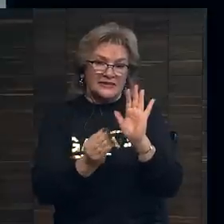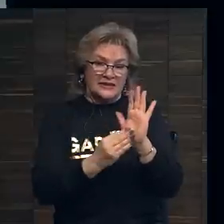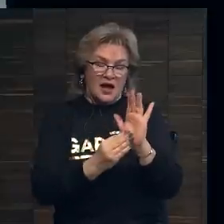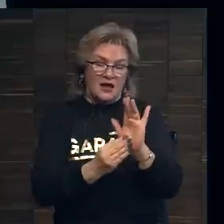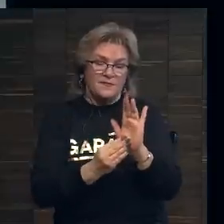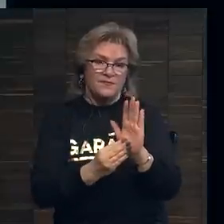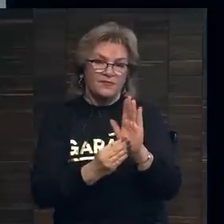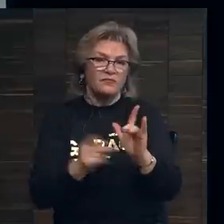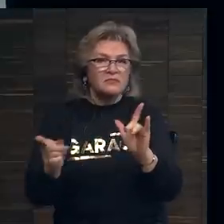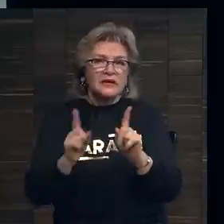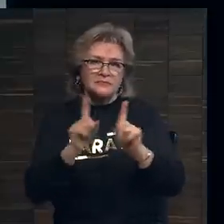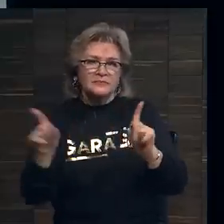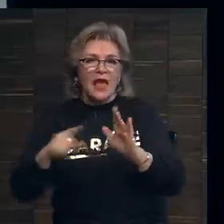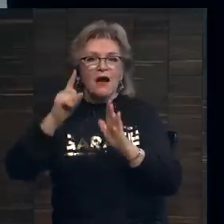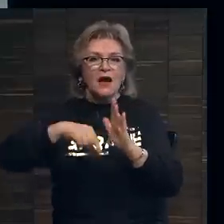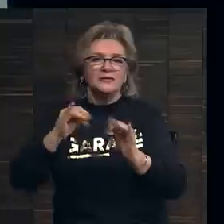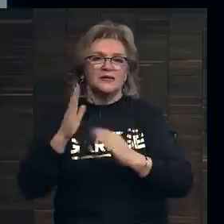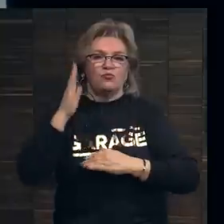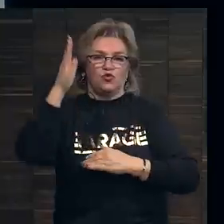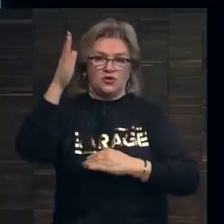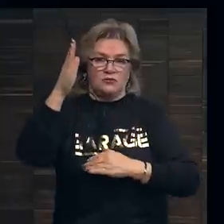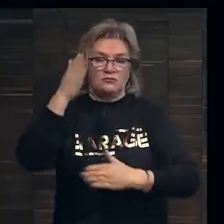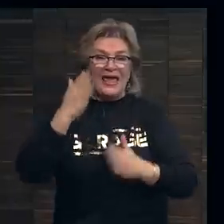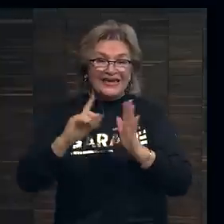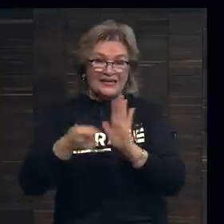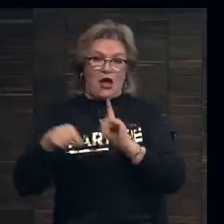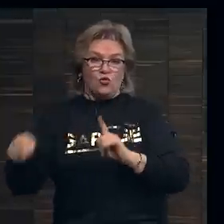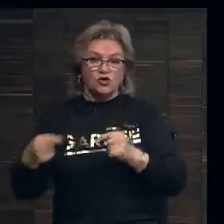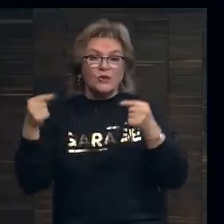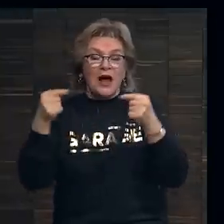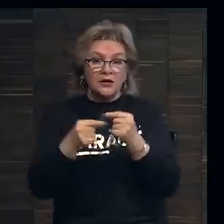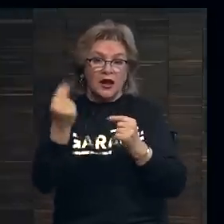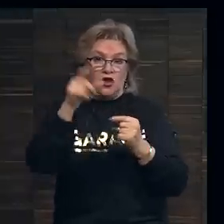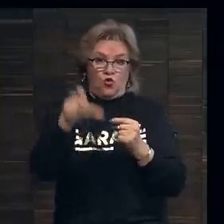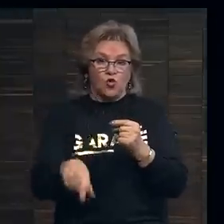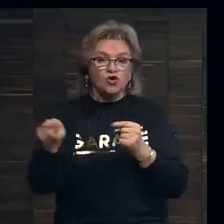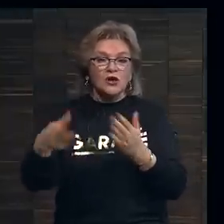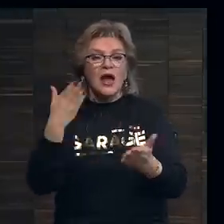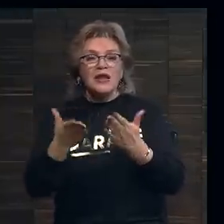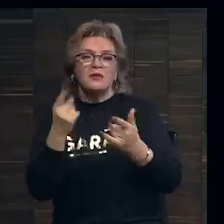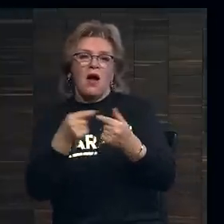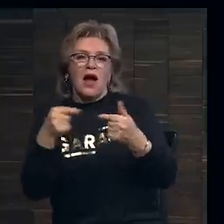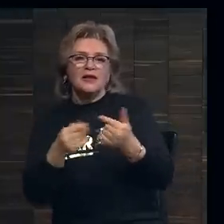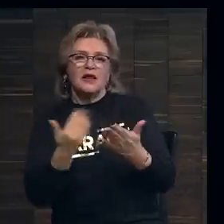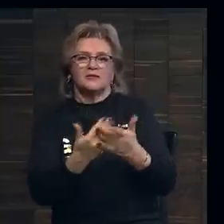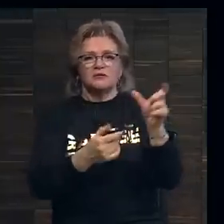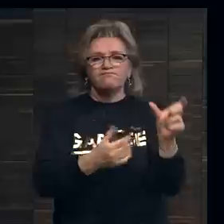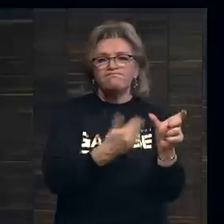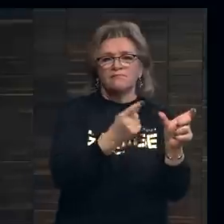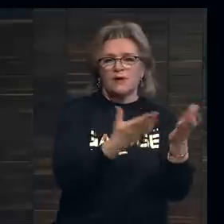это своеобразная гарантия на будущее. Если на аукционе конкретный художник или конкретный